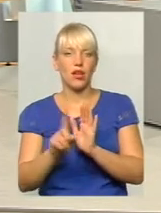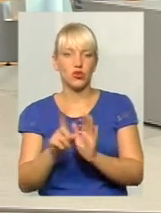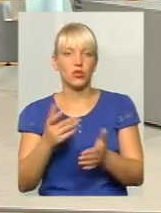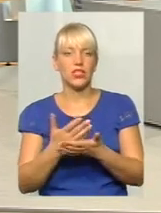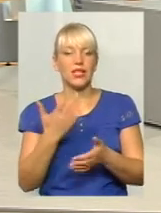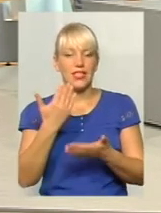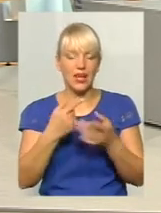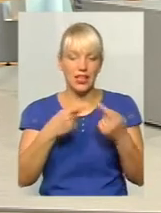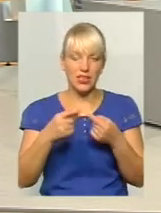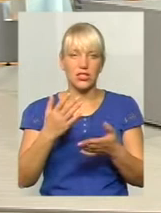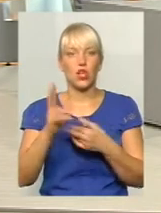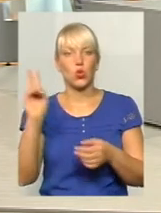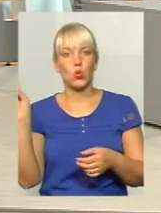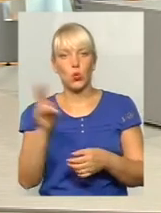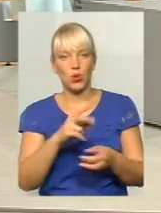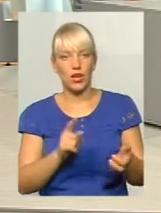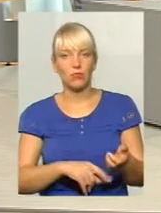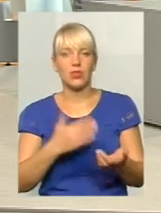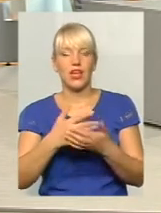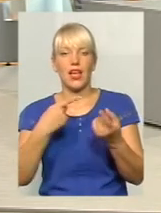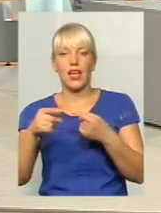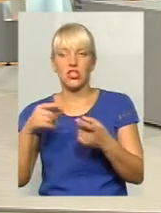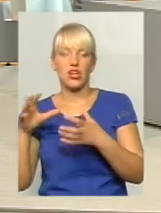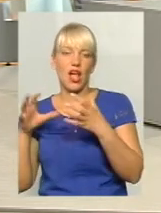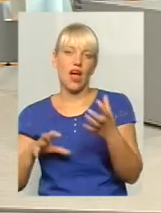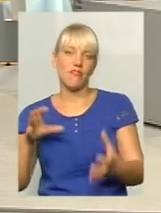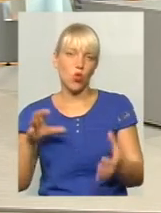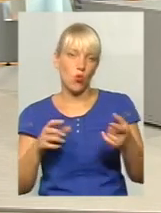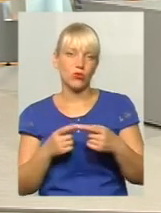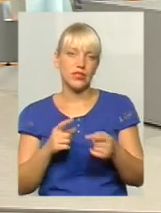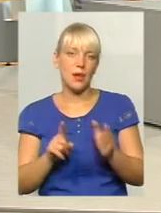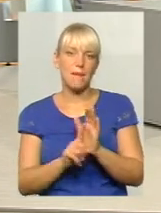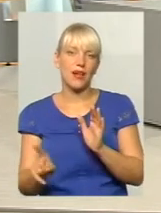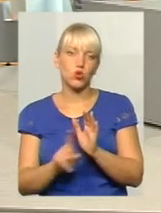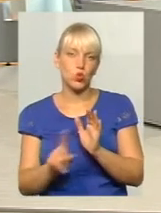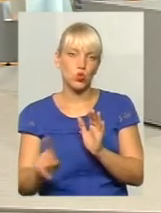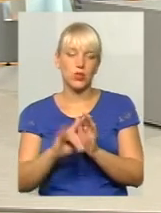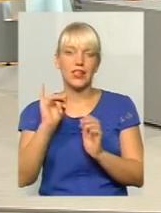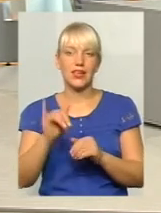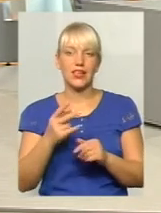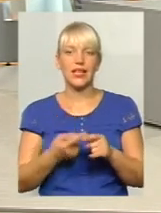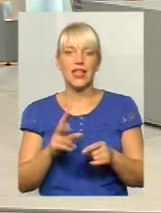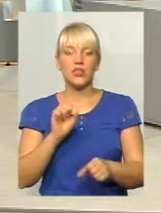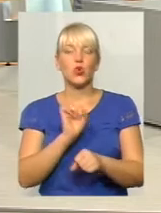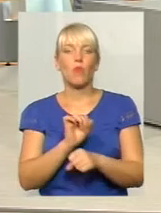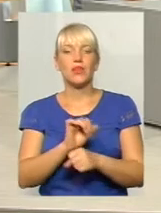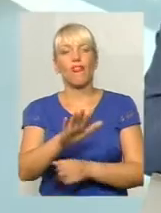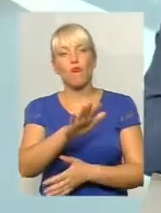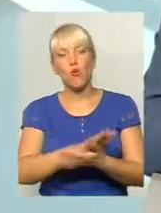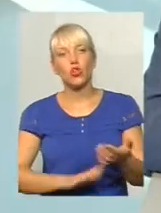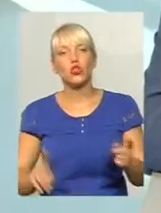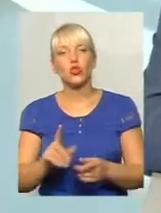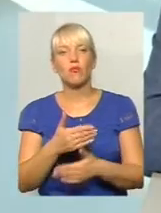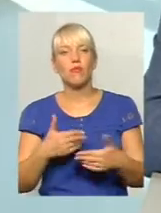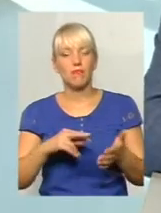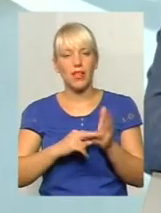Залишаються 3 автобусні маршрути, залишаються інші автобусні маршрути. І на зупинці, в подальшому, що ми плануємо